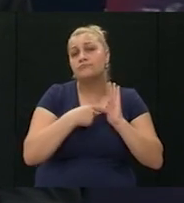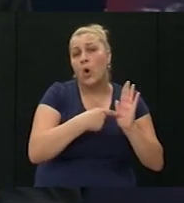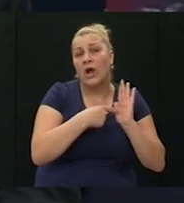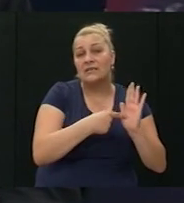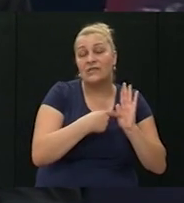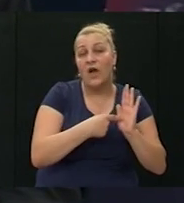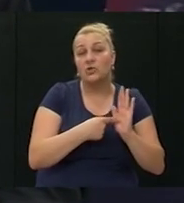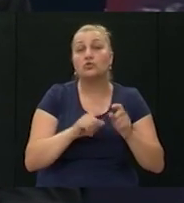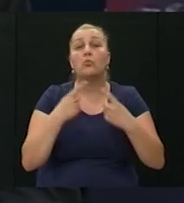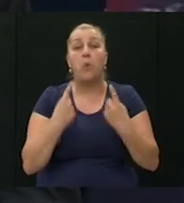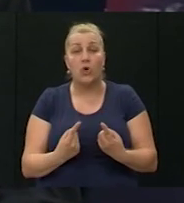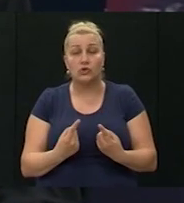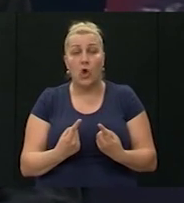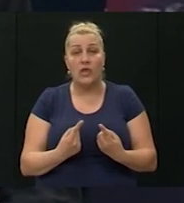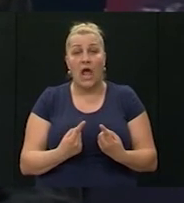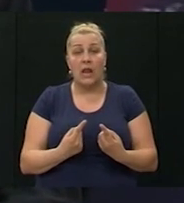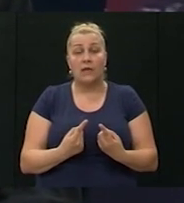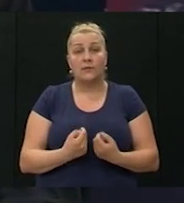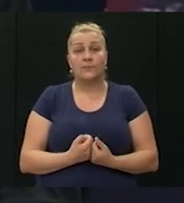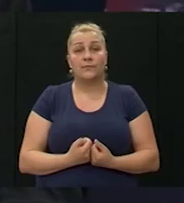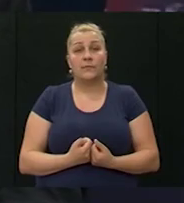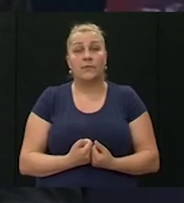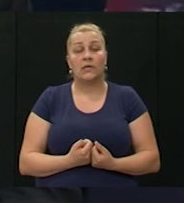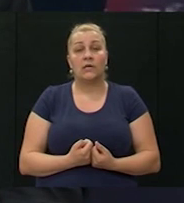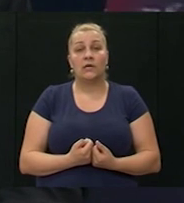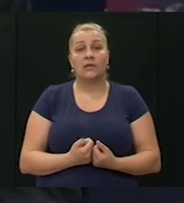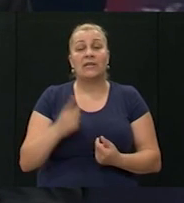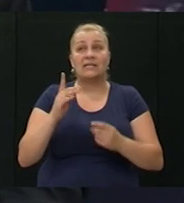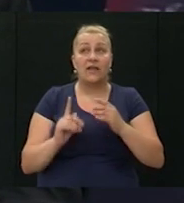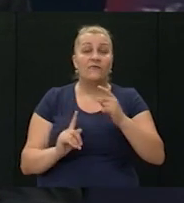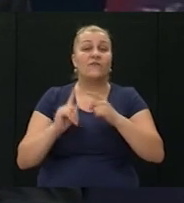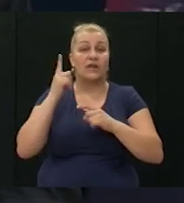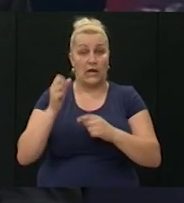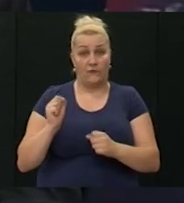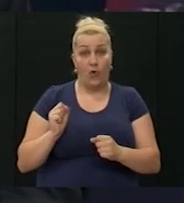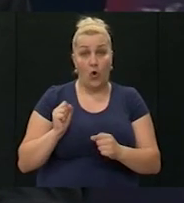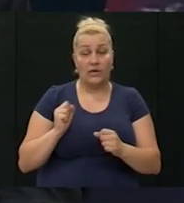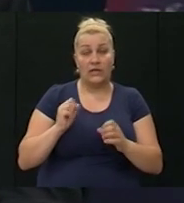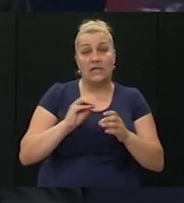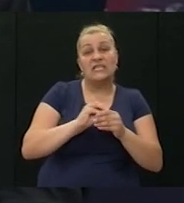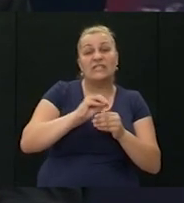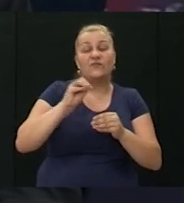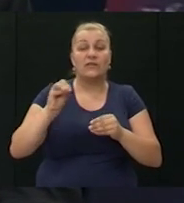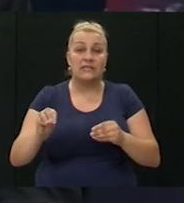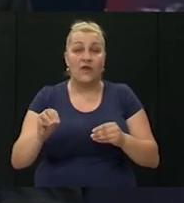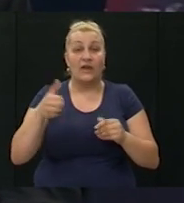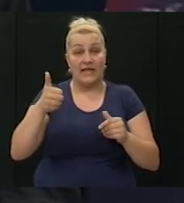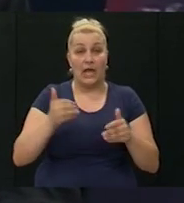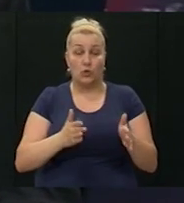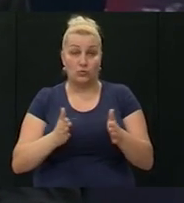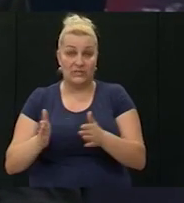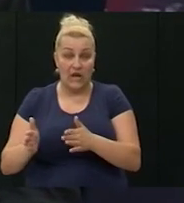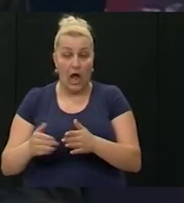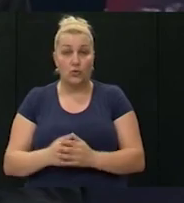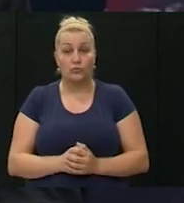Indikatori, neki su postojali, objektivni indikatori, da se brh vojni svrstava na jednu